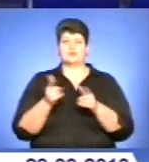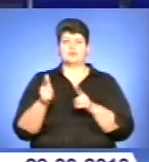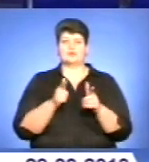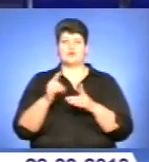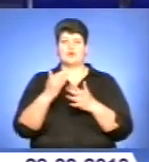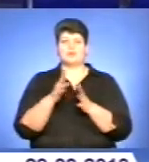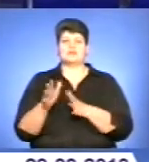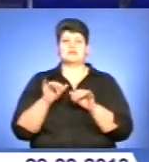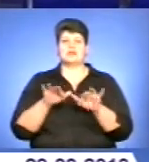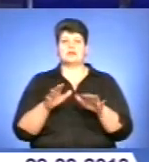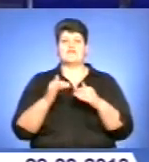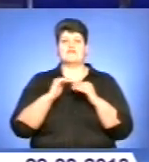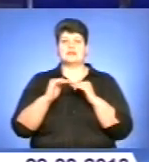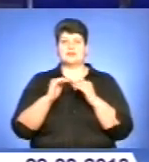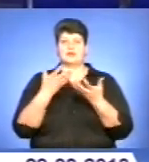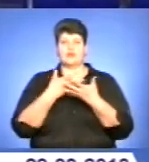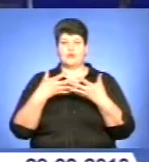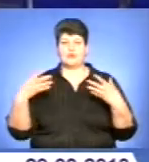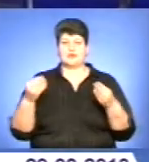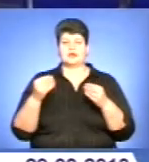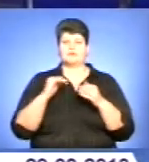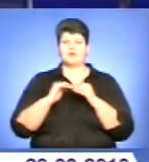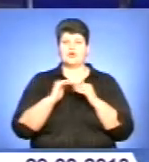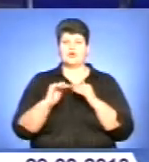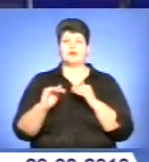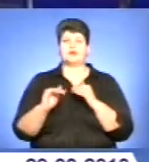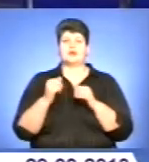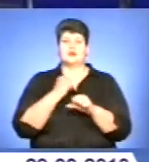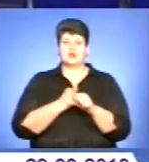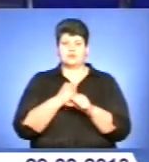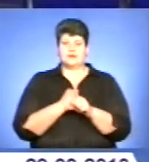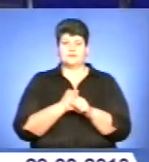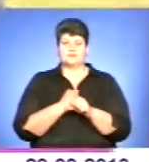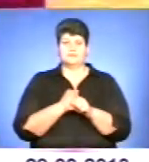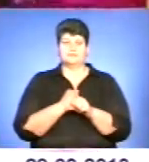робіт та про нормативну грошову оцінку земель у населених пунктах області.